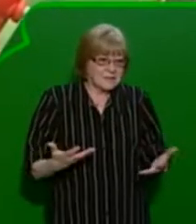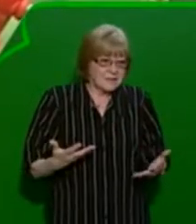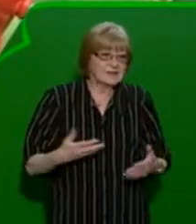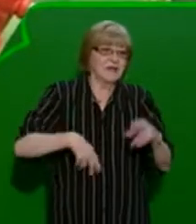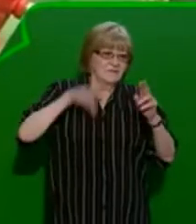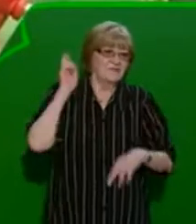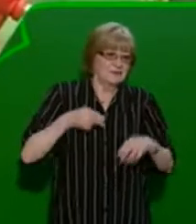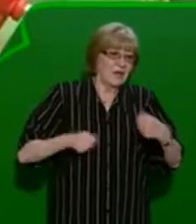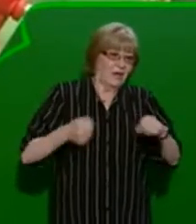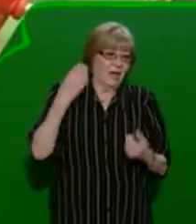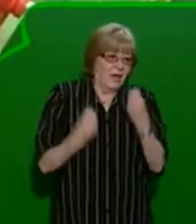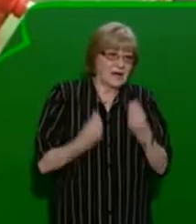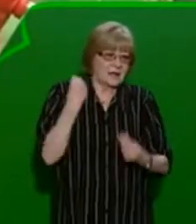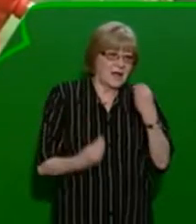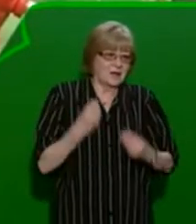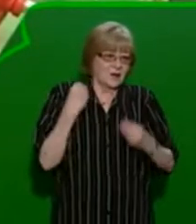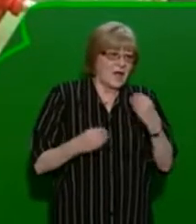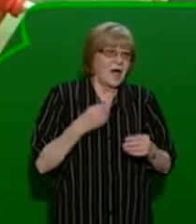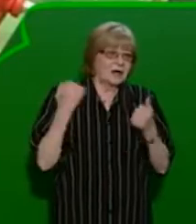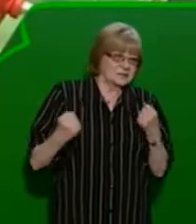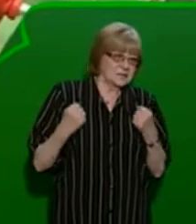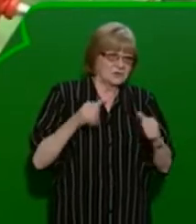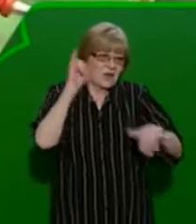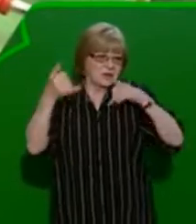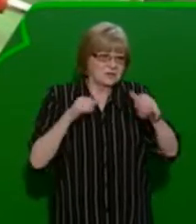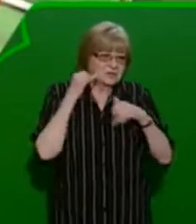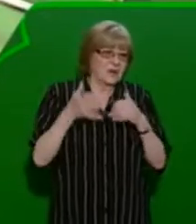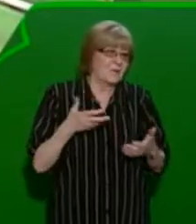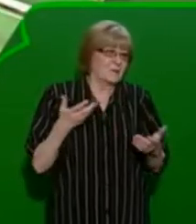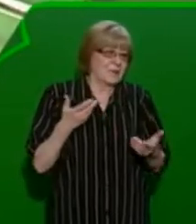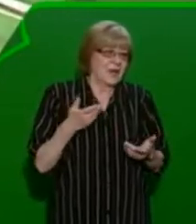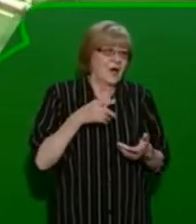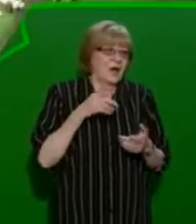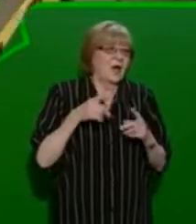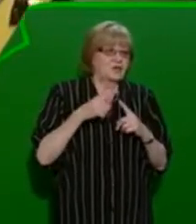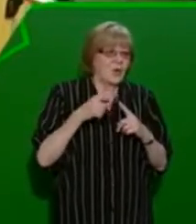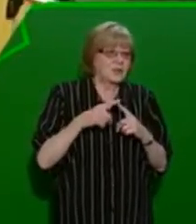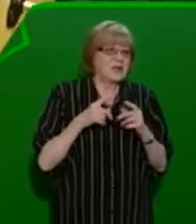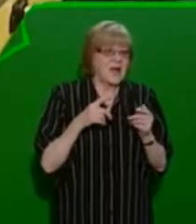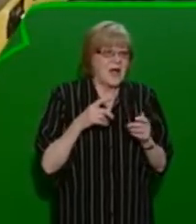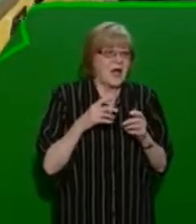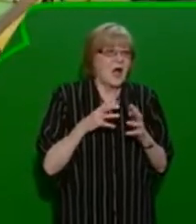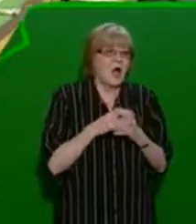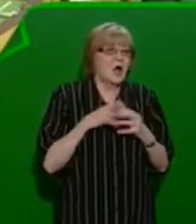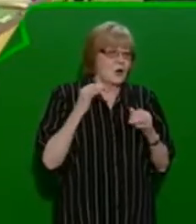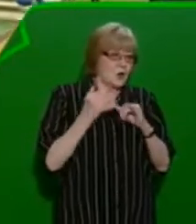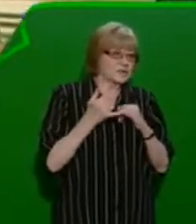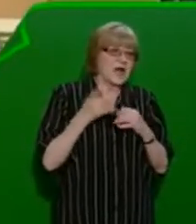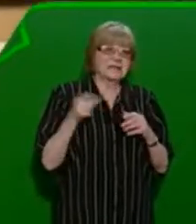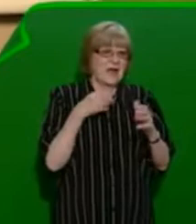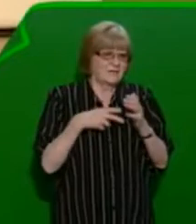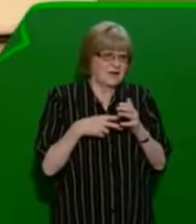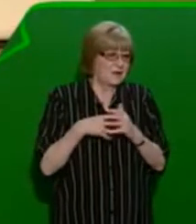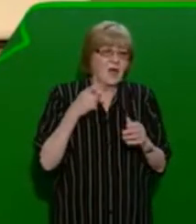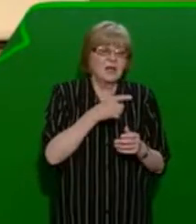nechřiští, že prostě hrozný bordel u toho dělají kluci a musím jmenovat Tondurusu s vlastou vidličkou,